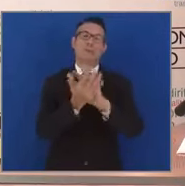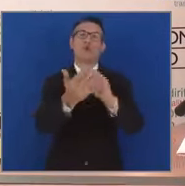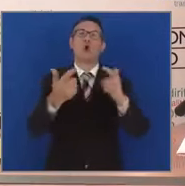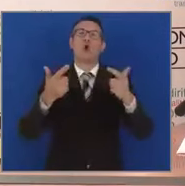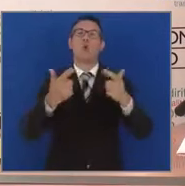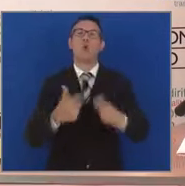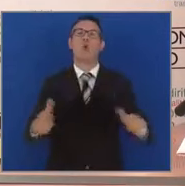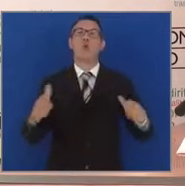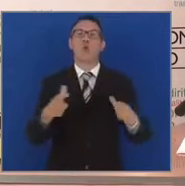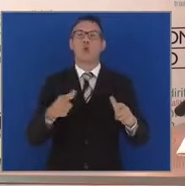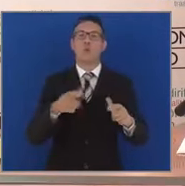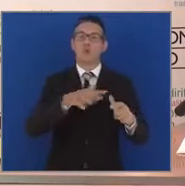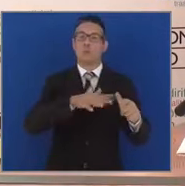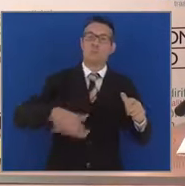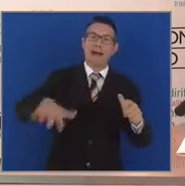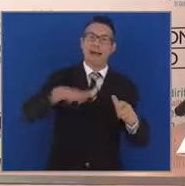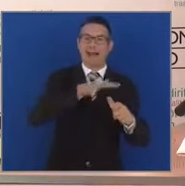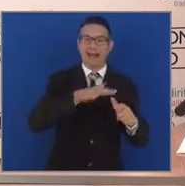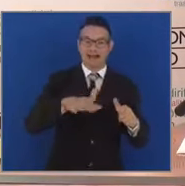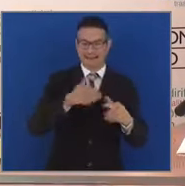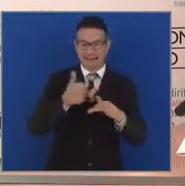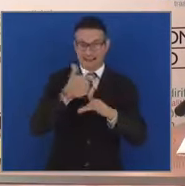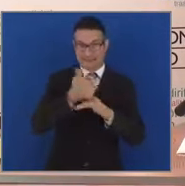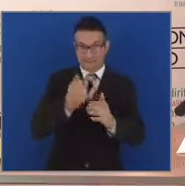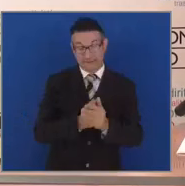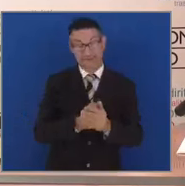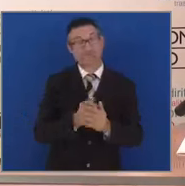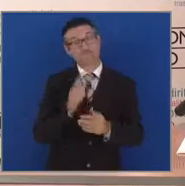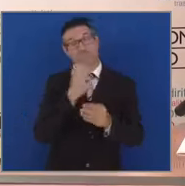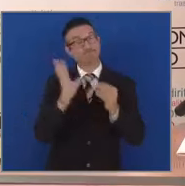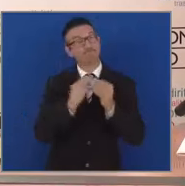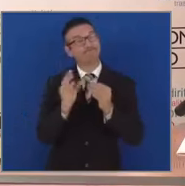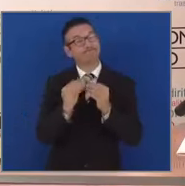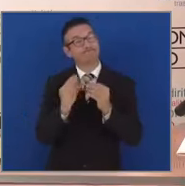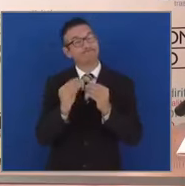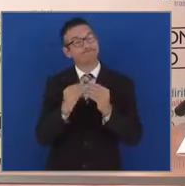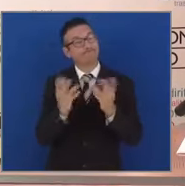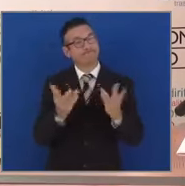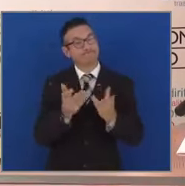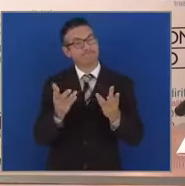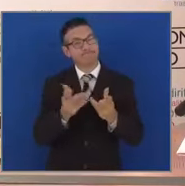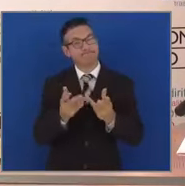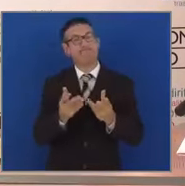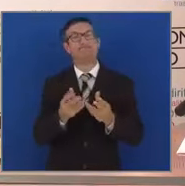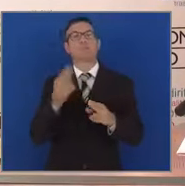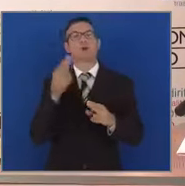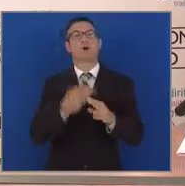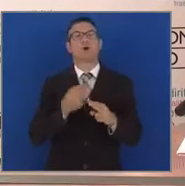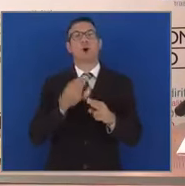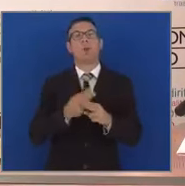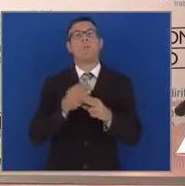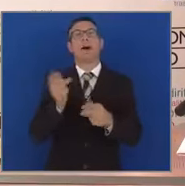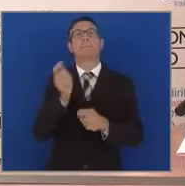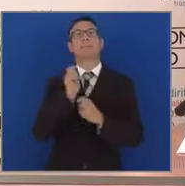del paese. Altra grande opera, il potenziamento della linea Roma-Pescara.